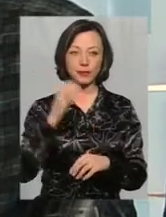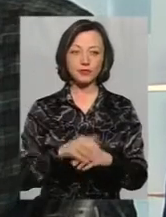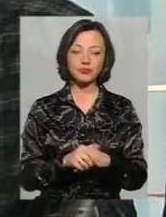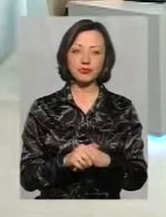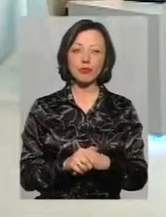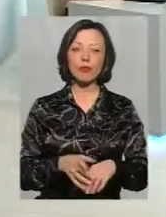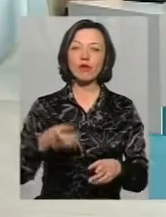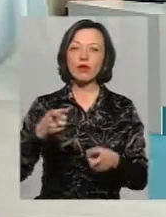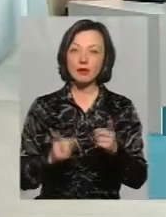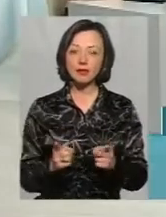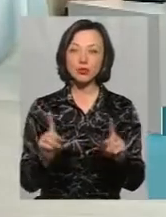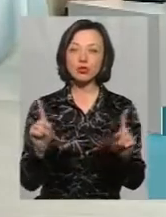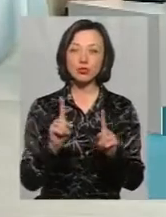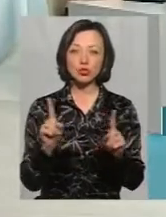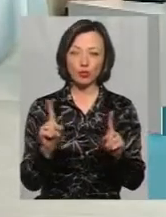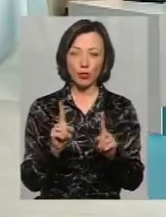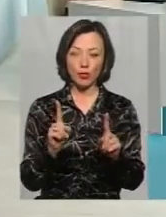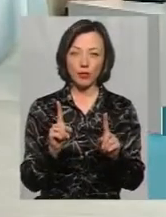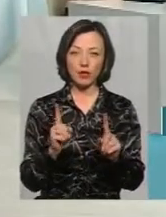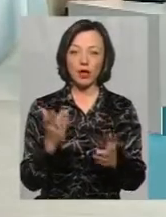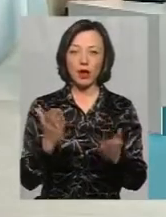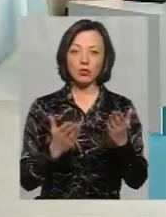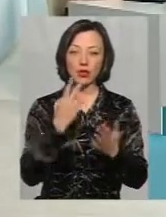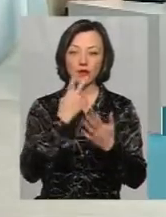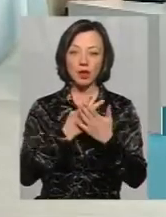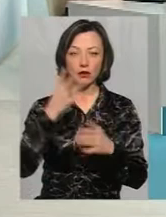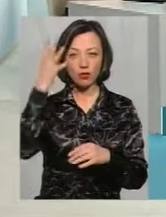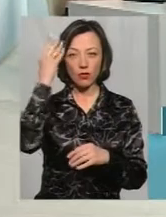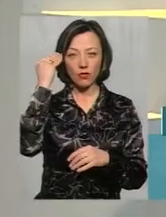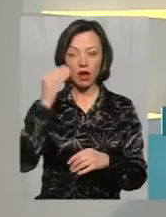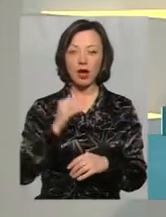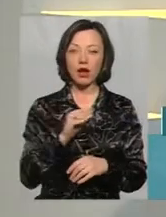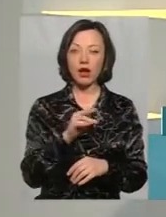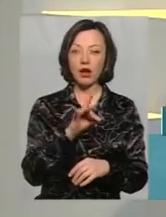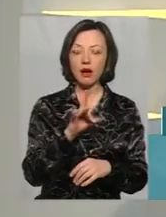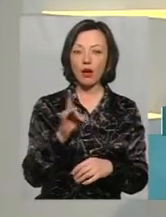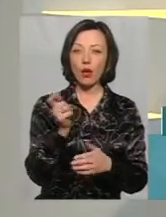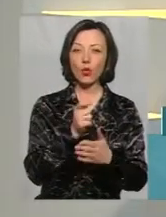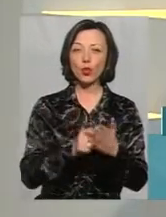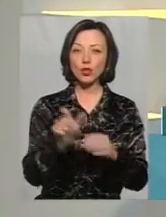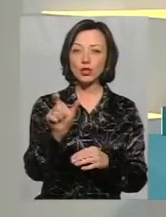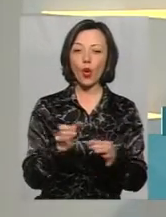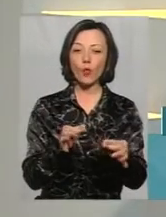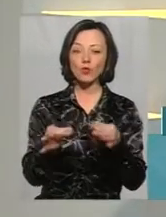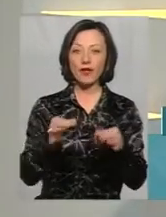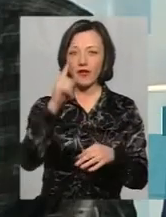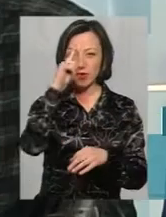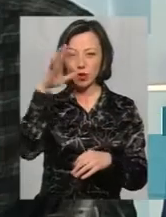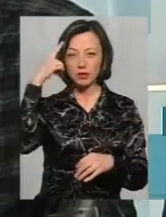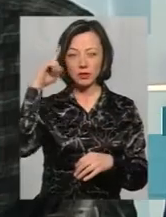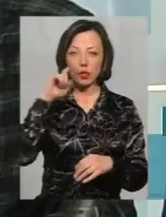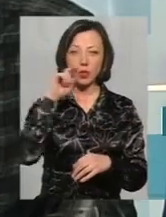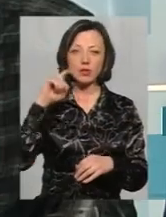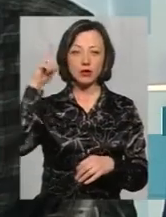Звісно, річ, якщо взяти до уваги, що Іллі Рєпіна консультував відомий знавець